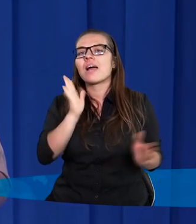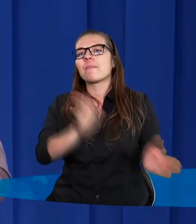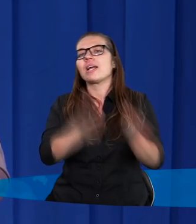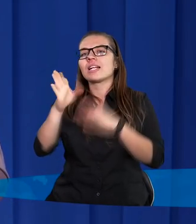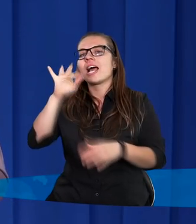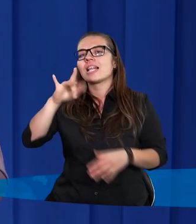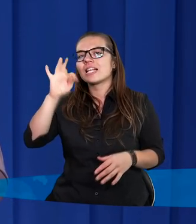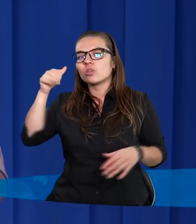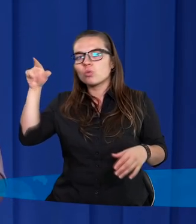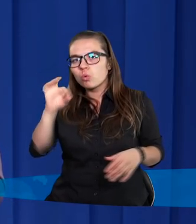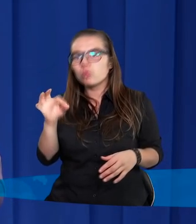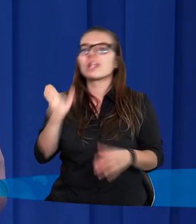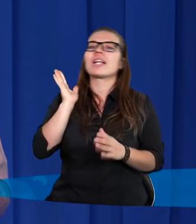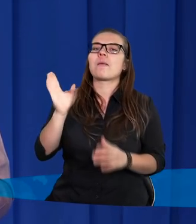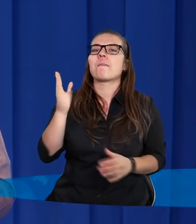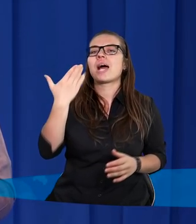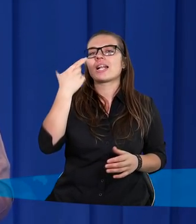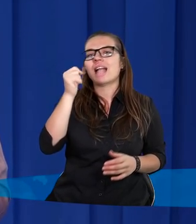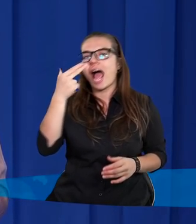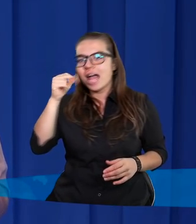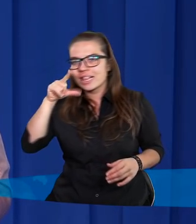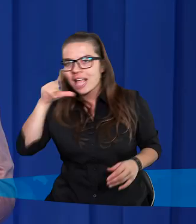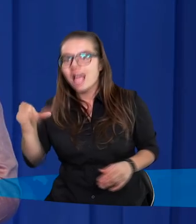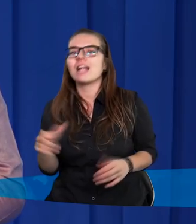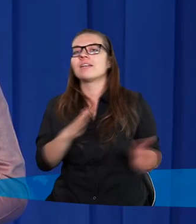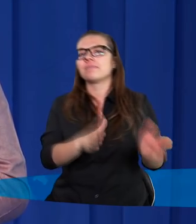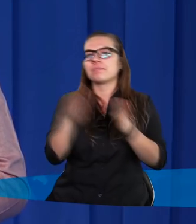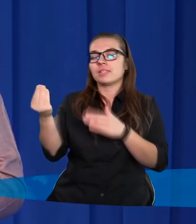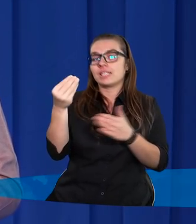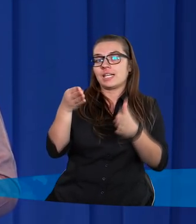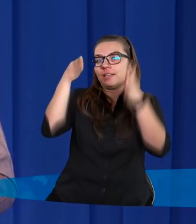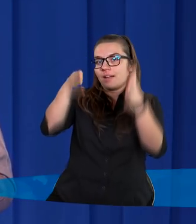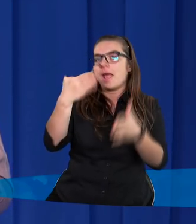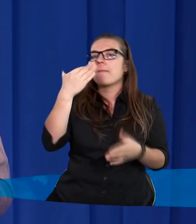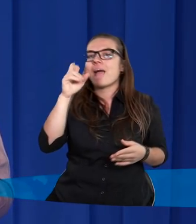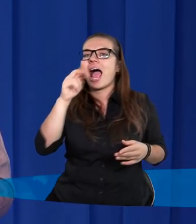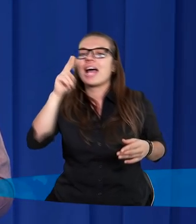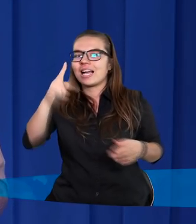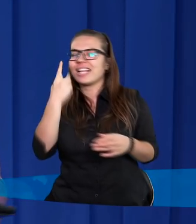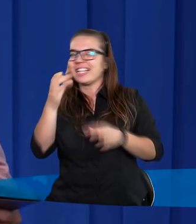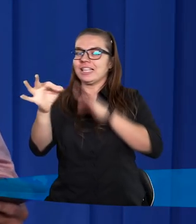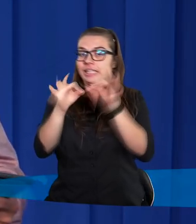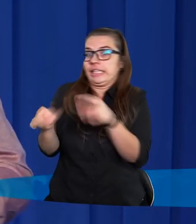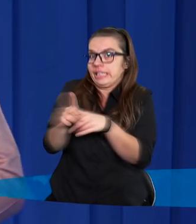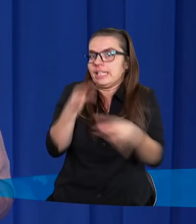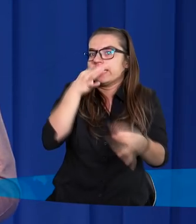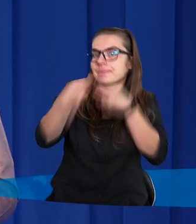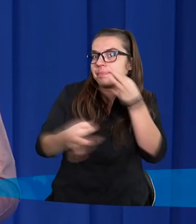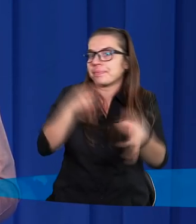będzie Tytus, będzie Daniel i jeszcze na koniec ja będę miał jedną historię.